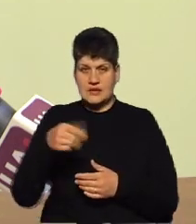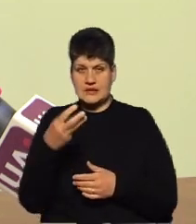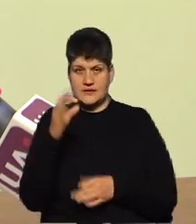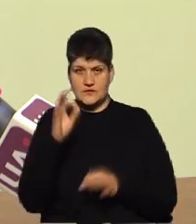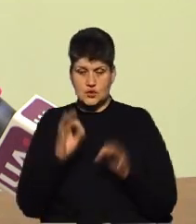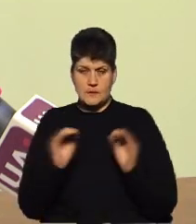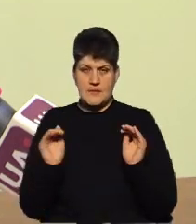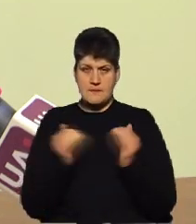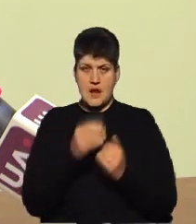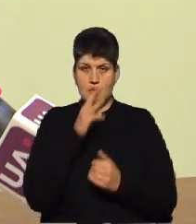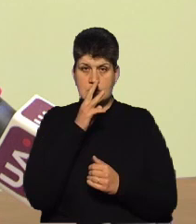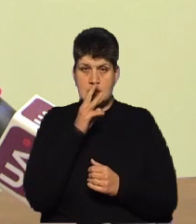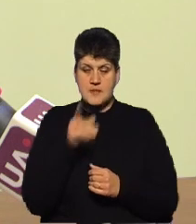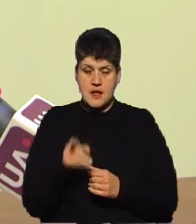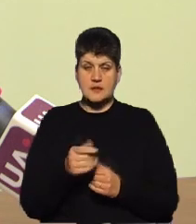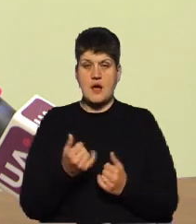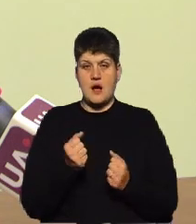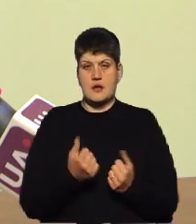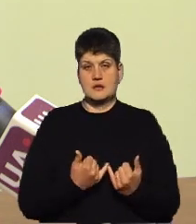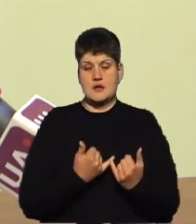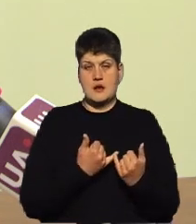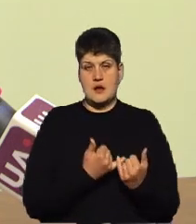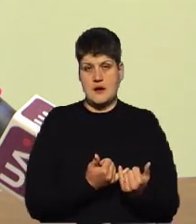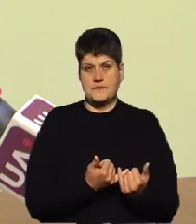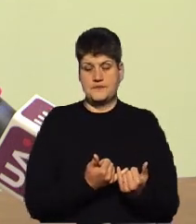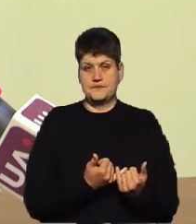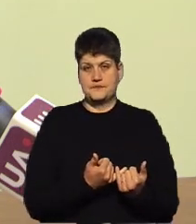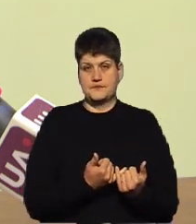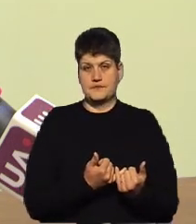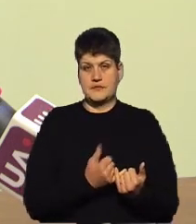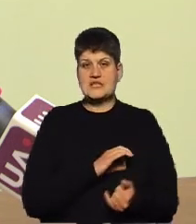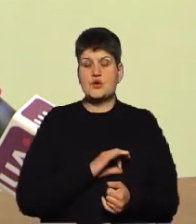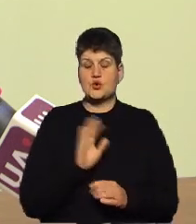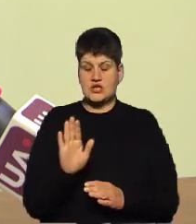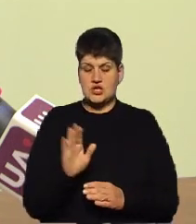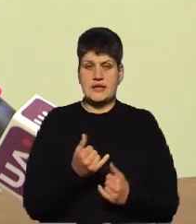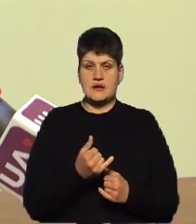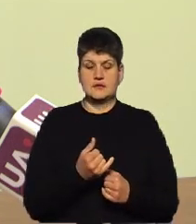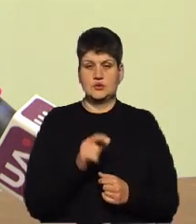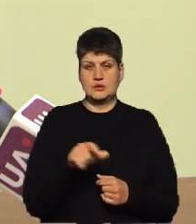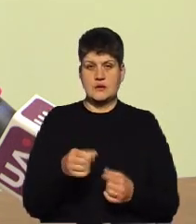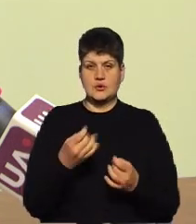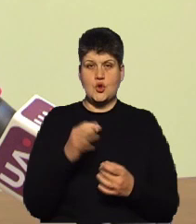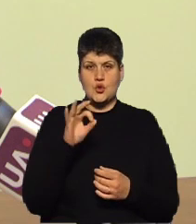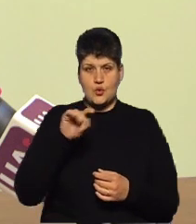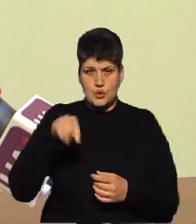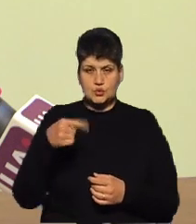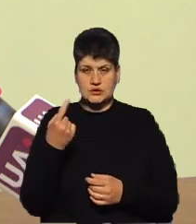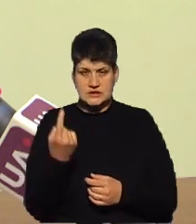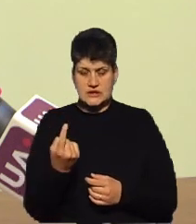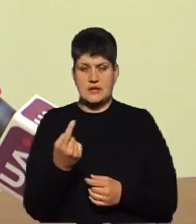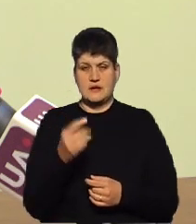зарплати, а для юридичних осіб, а для фізичних 0,1% від мінімальної зарплати.